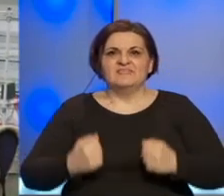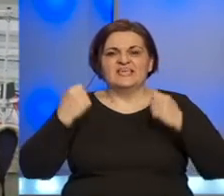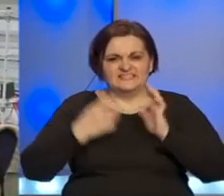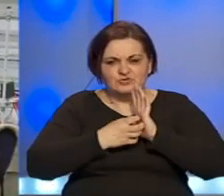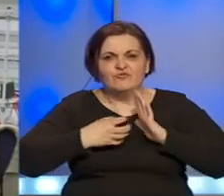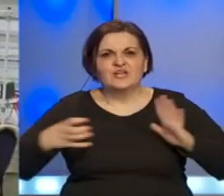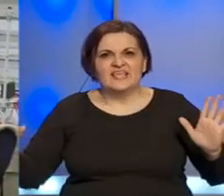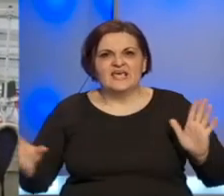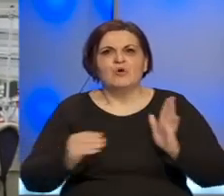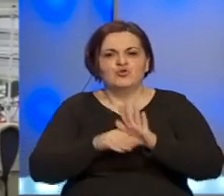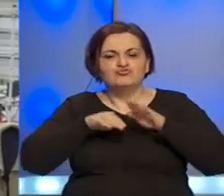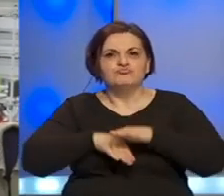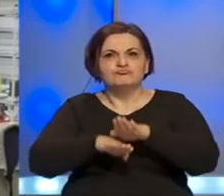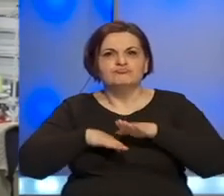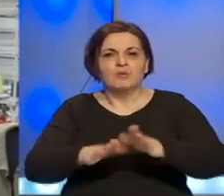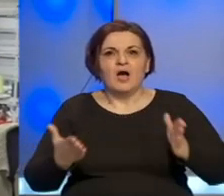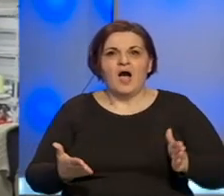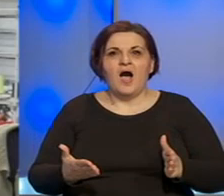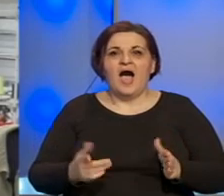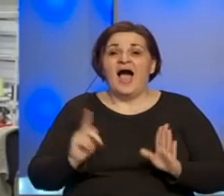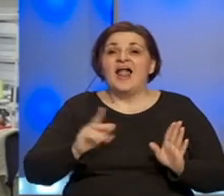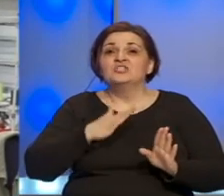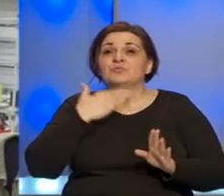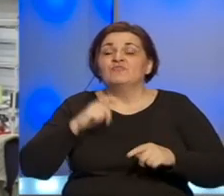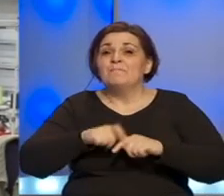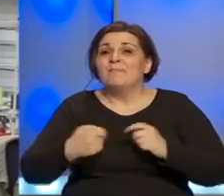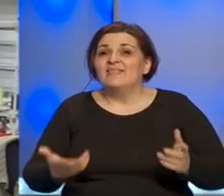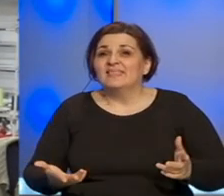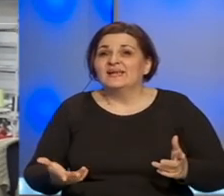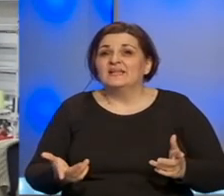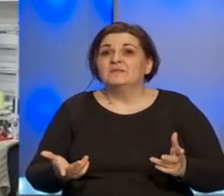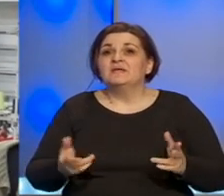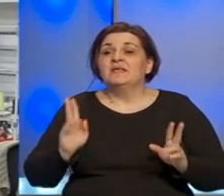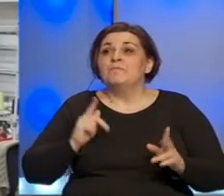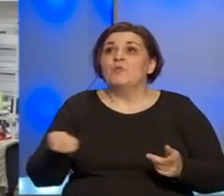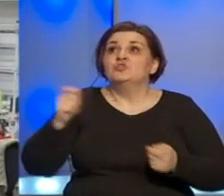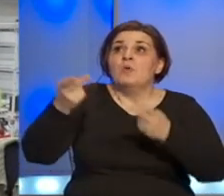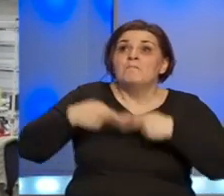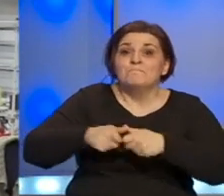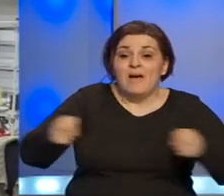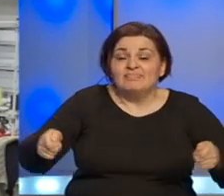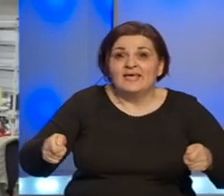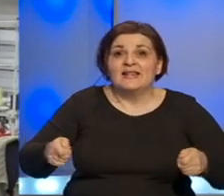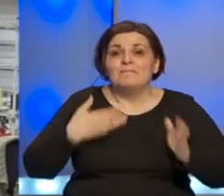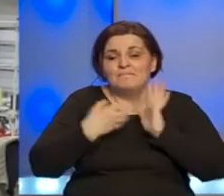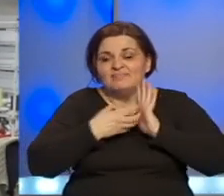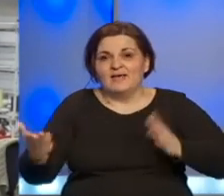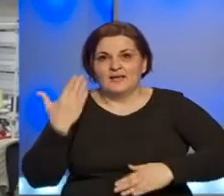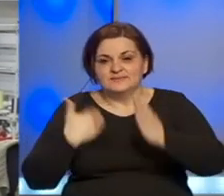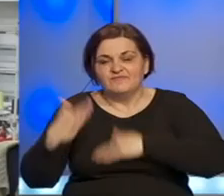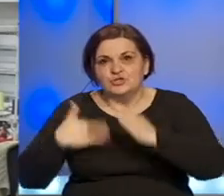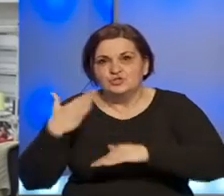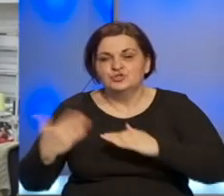nastaviti danas još da šijemo ali nećemo imati dovoljno materijala pa ćemo vidjeti kako možemo da dobavimo materijala pa da bi nastavili još